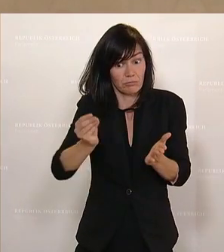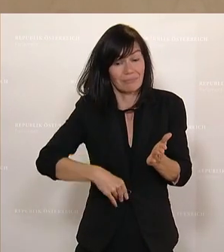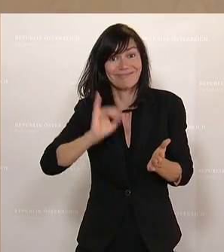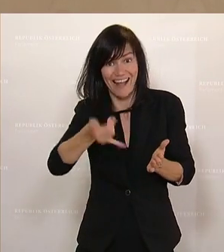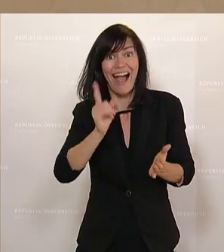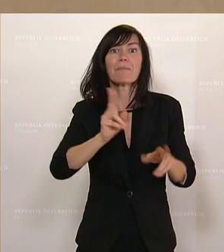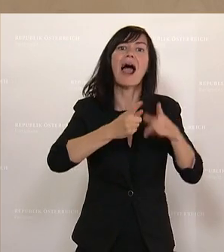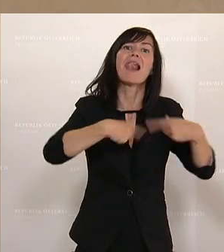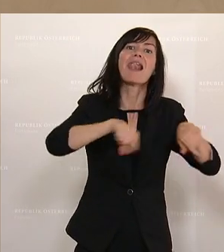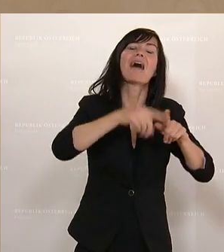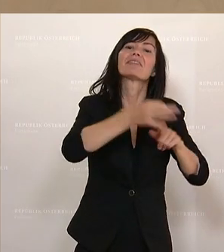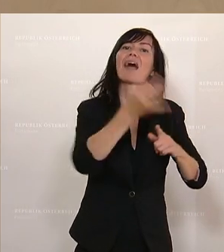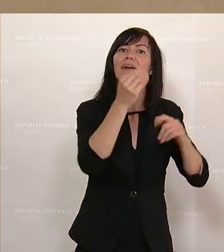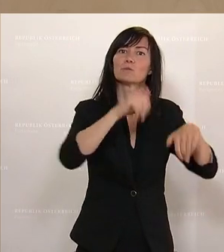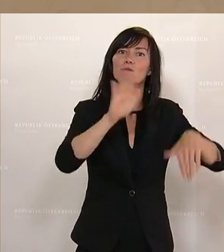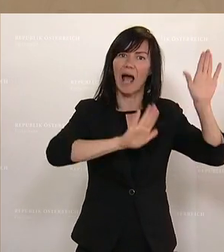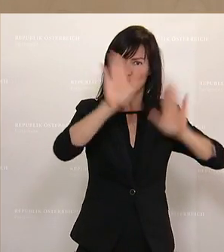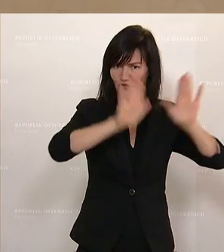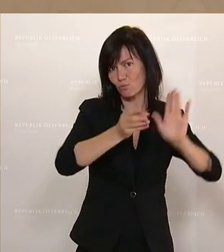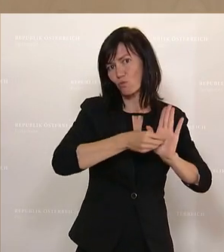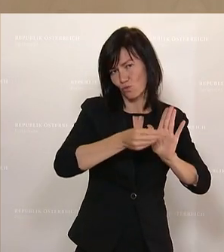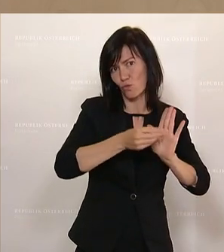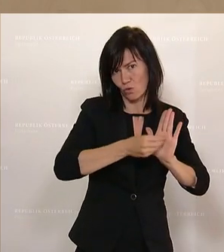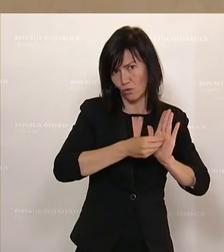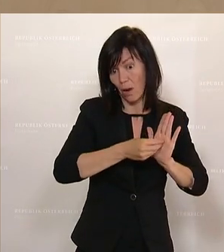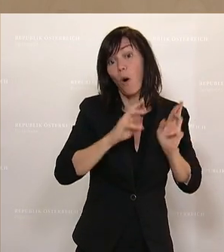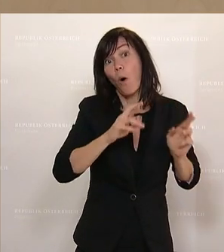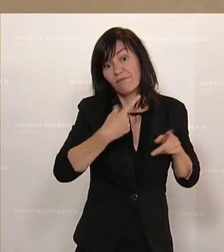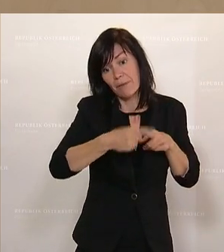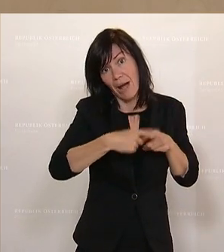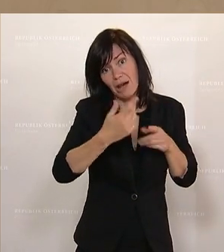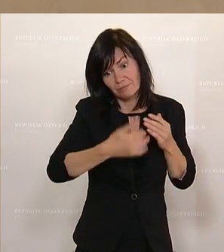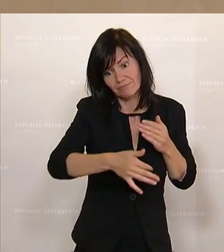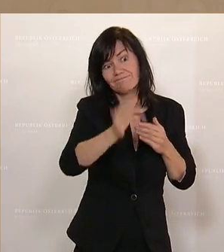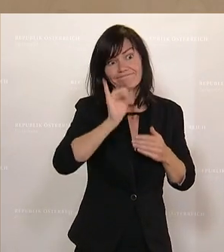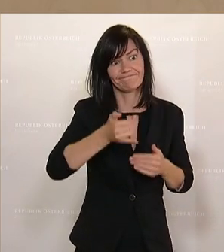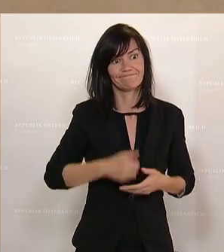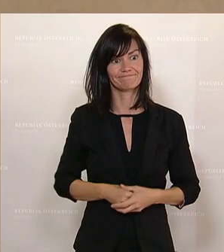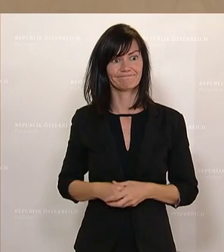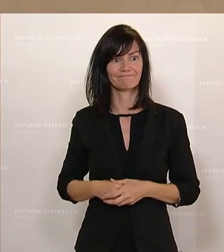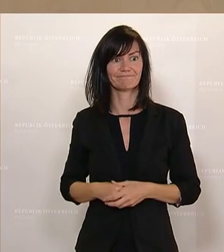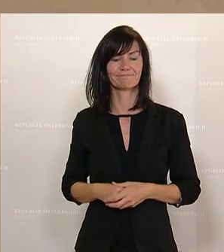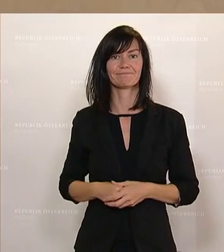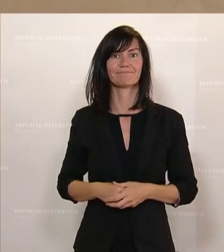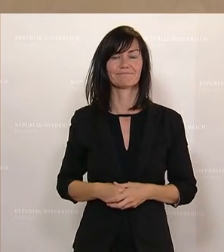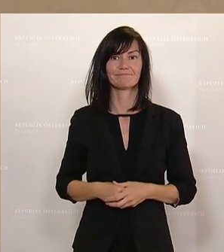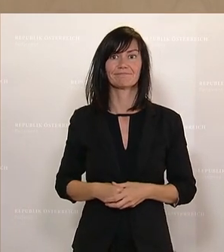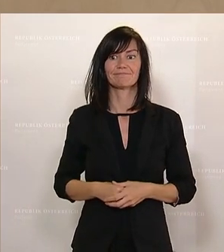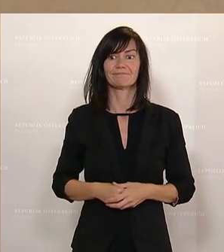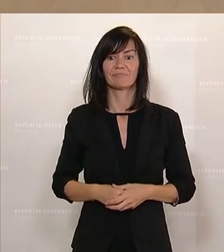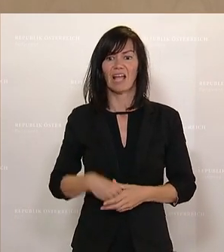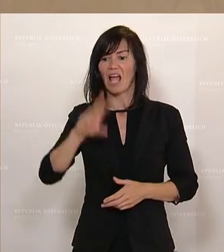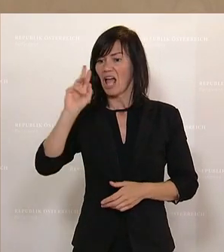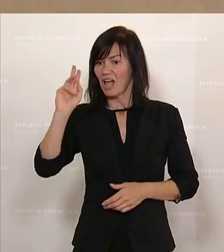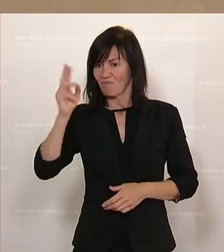hoffe, dass das möglichst bald geschieht. Denn es kann nicht sein, dass die Bundesländer und